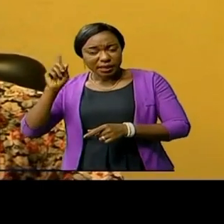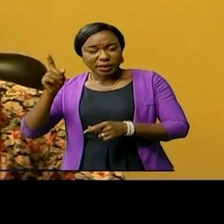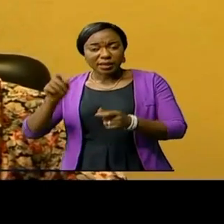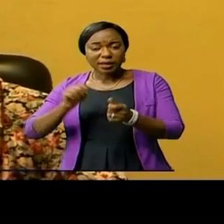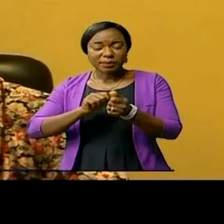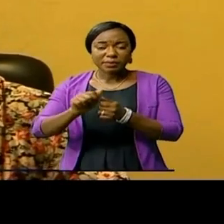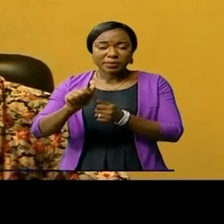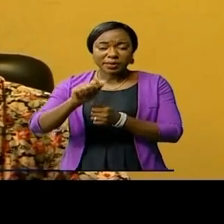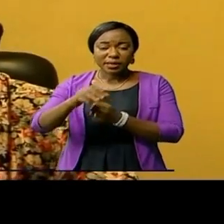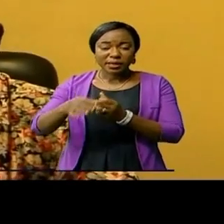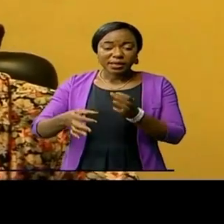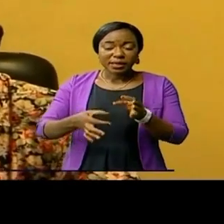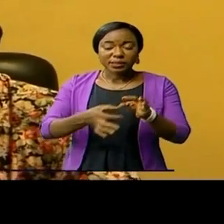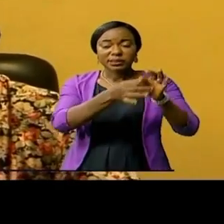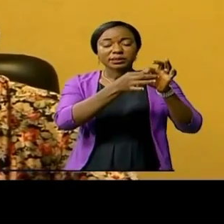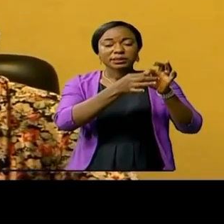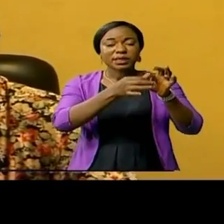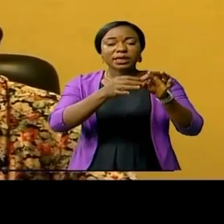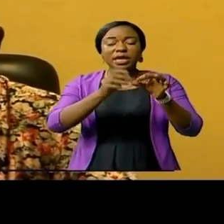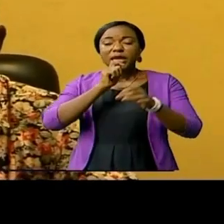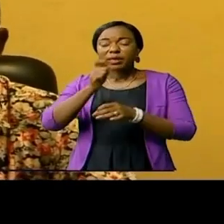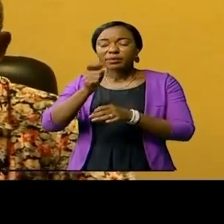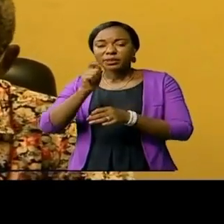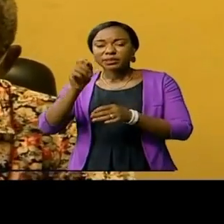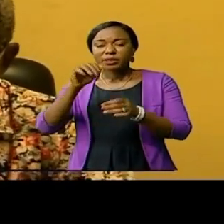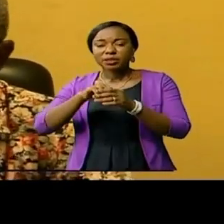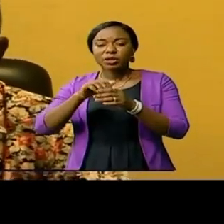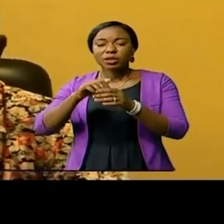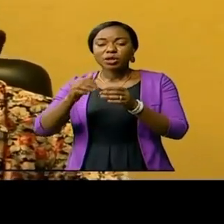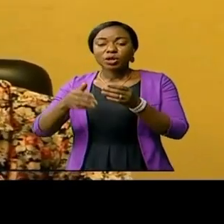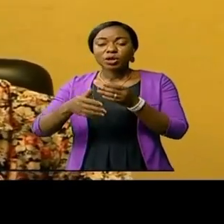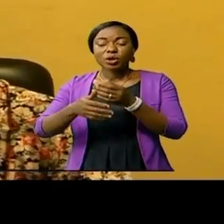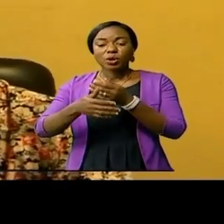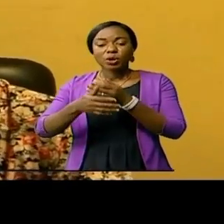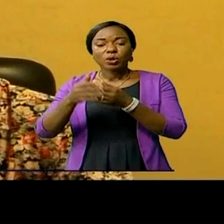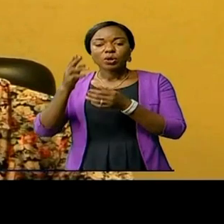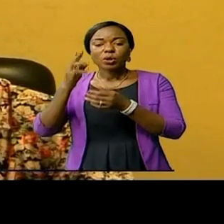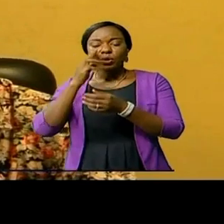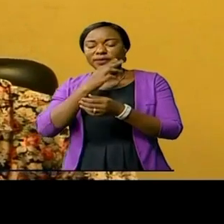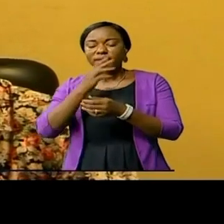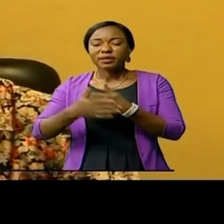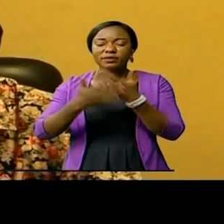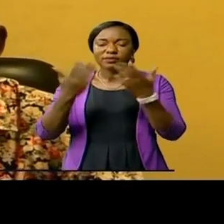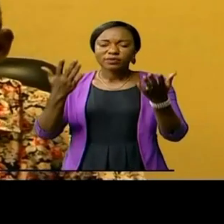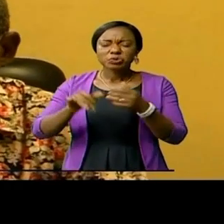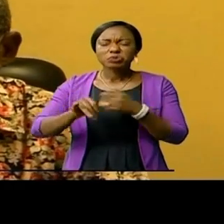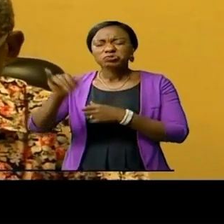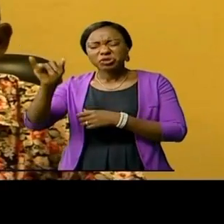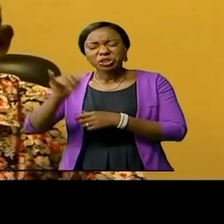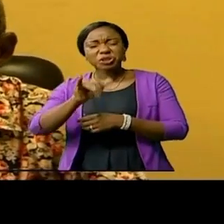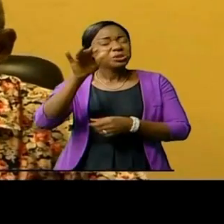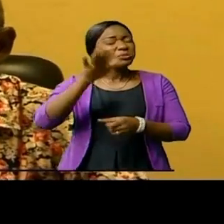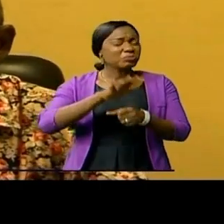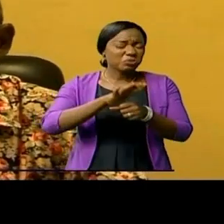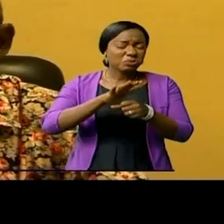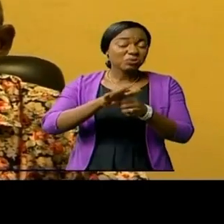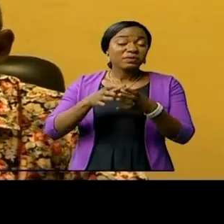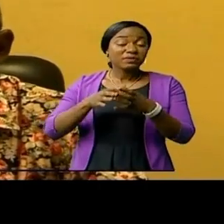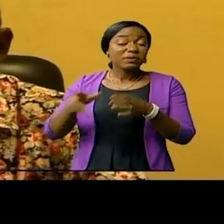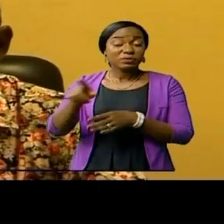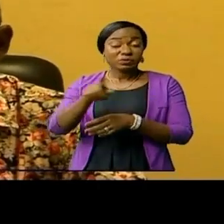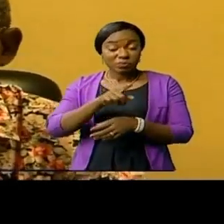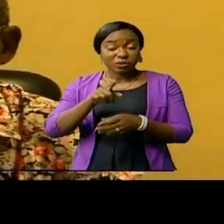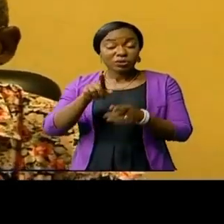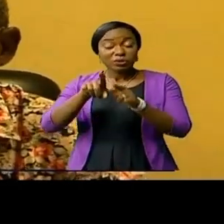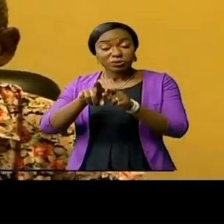de presse à l'hôtel de ville et en tant qu'étel, on a fait beaucoup de voyages avec Jules à l'étranger, à Pointe-Noire, à Brazzaville, son ami, son